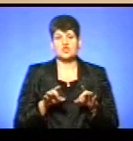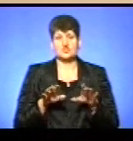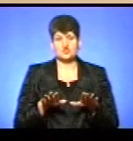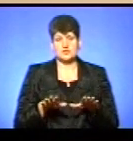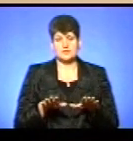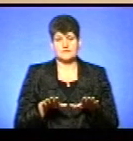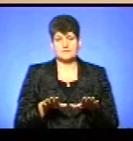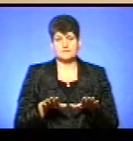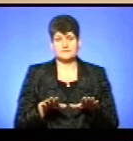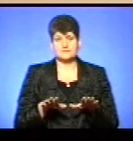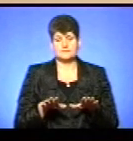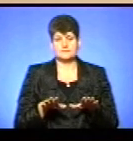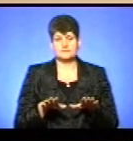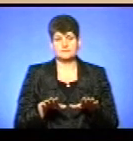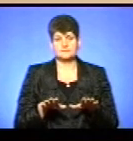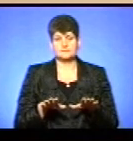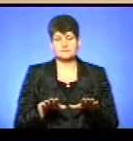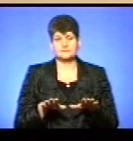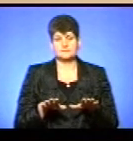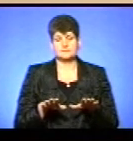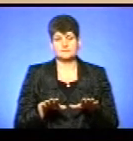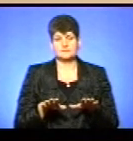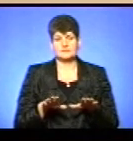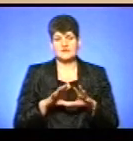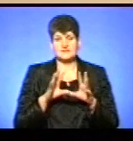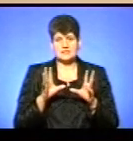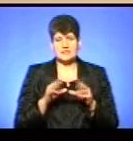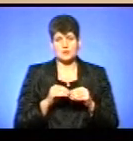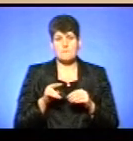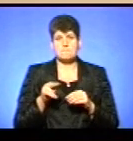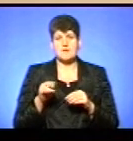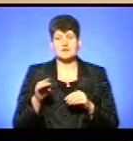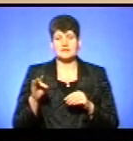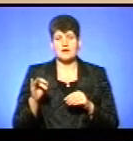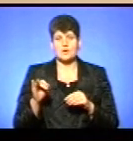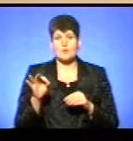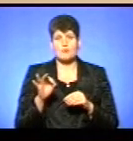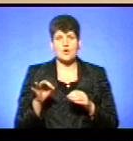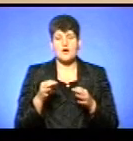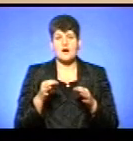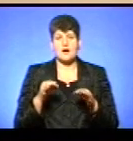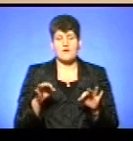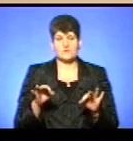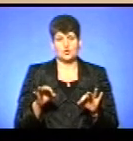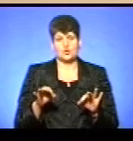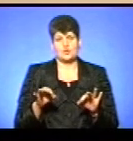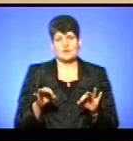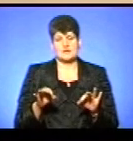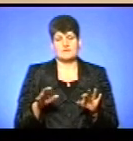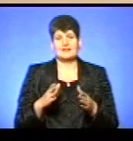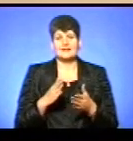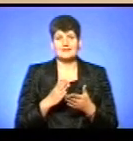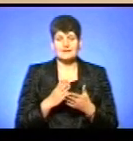селгенського патріарха про автокефалію свідчить про те,